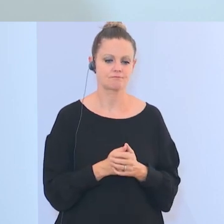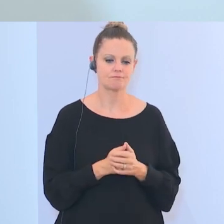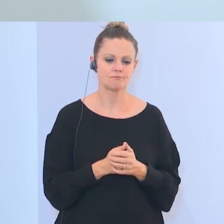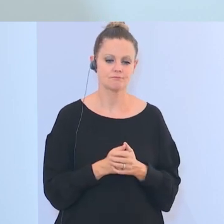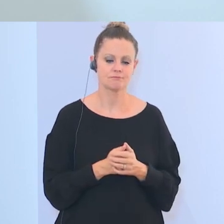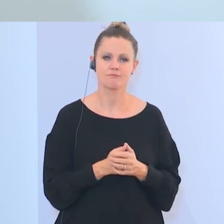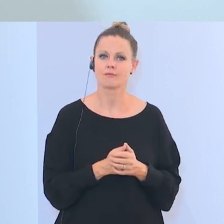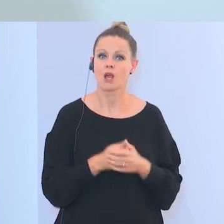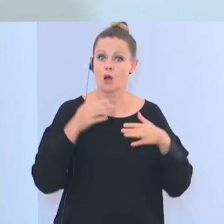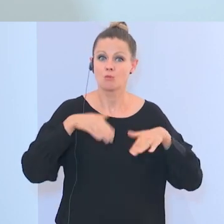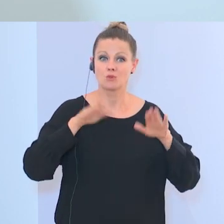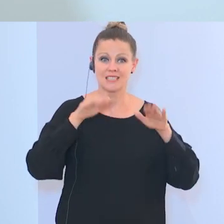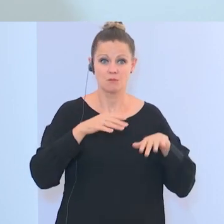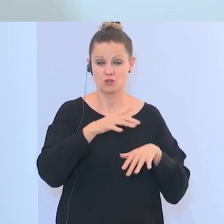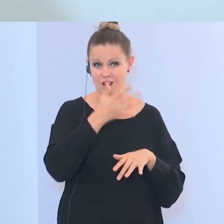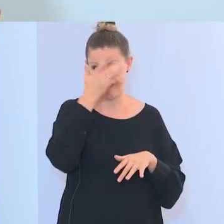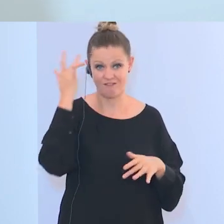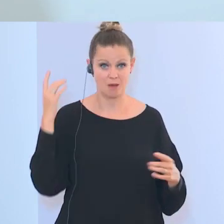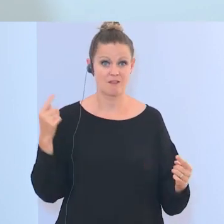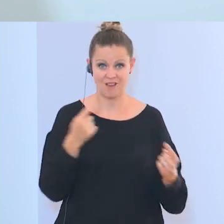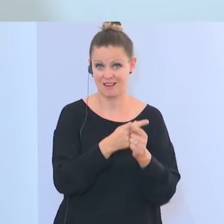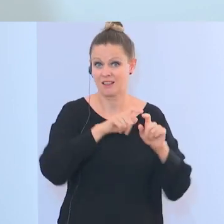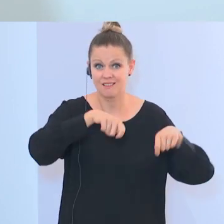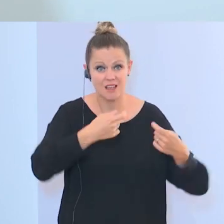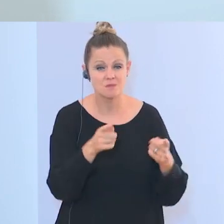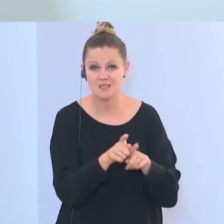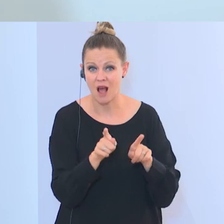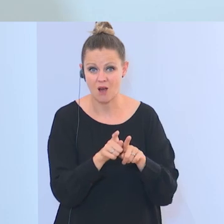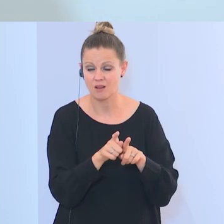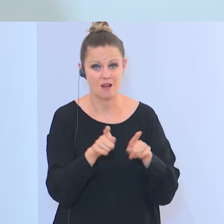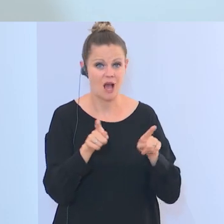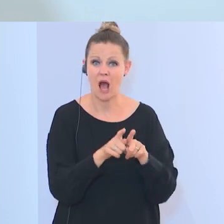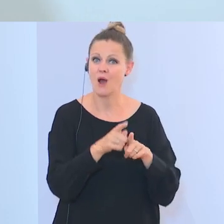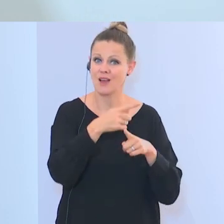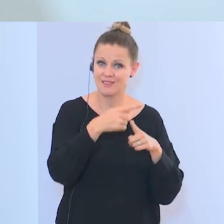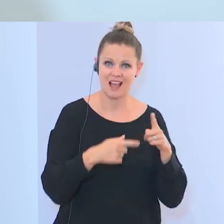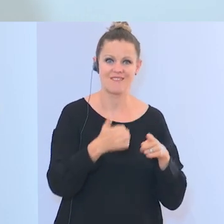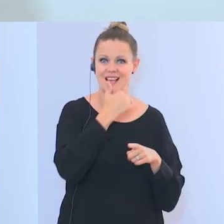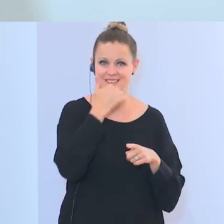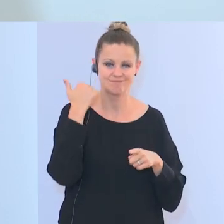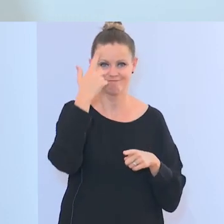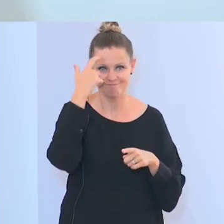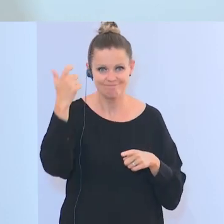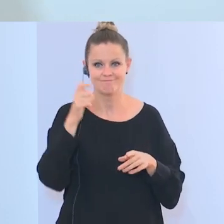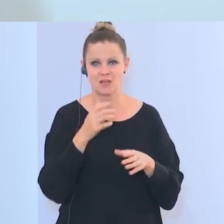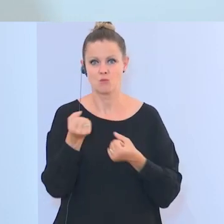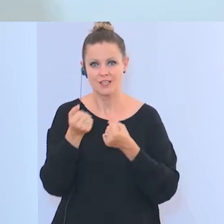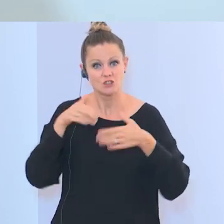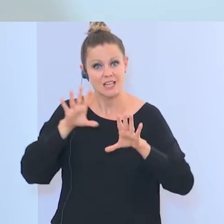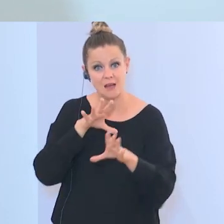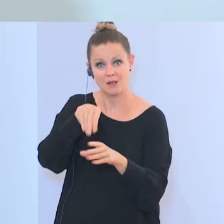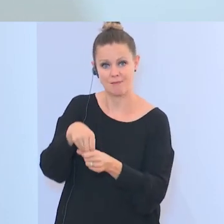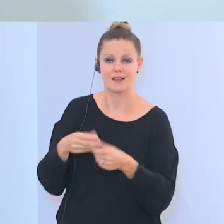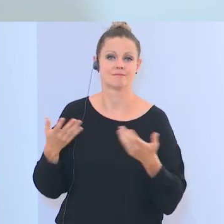Antisemitismus, der auch ein Kriterium oder der auch ein Teil einer extremistischen Ideologie des politischen Islams ist.